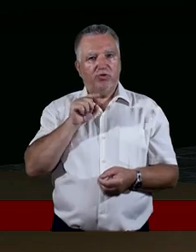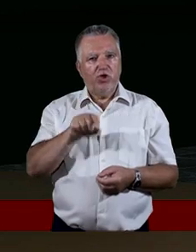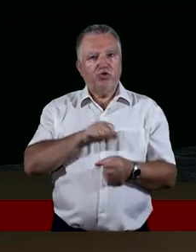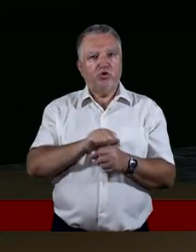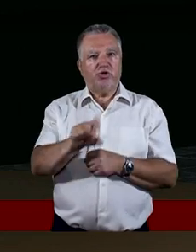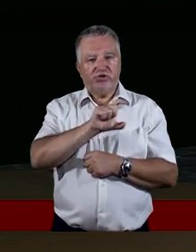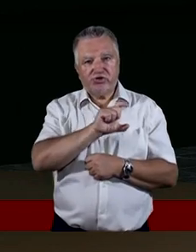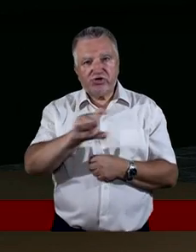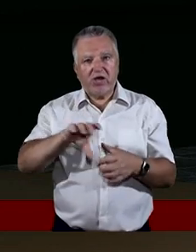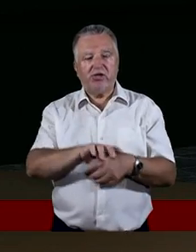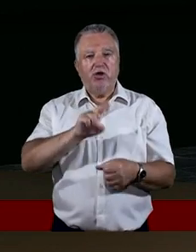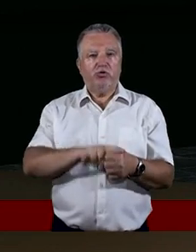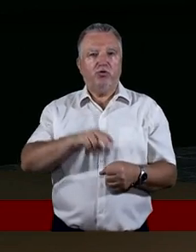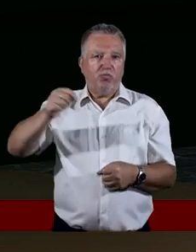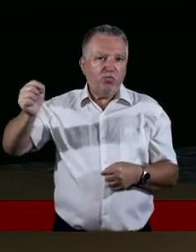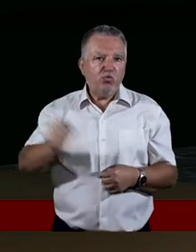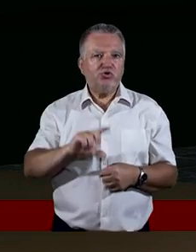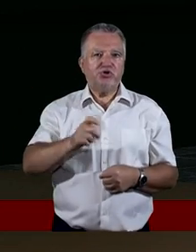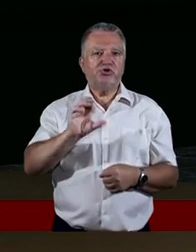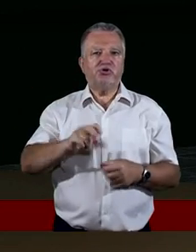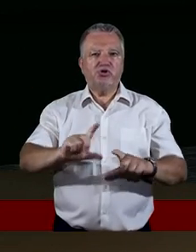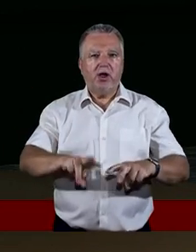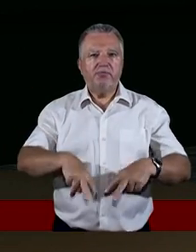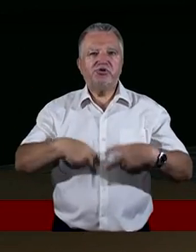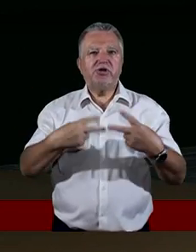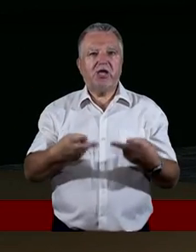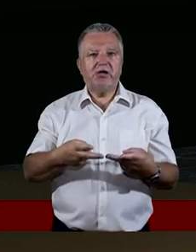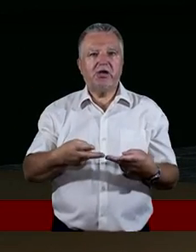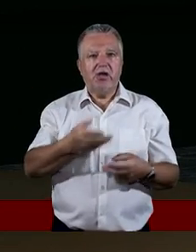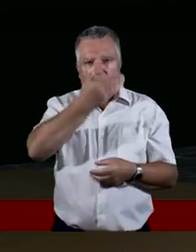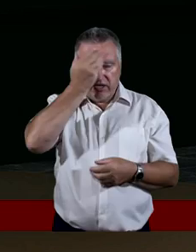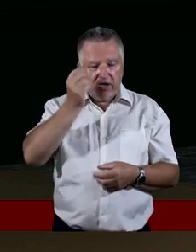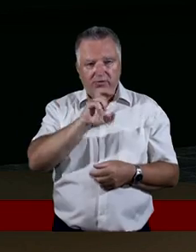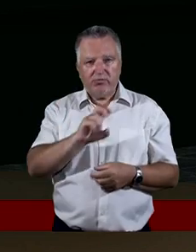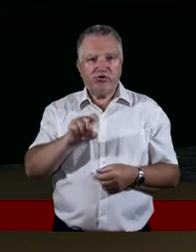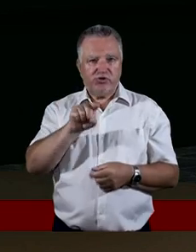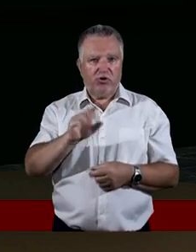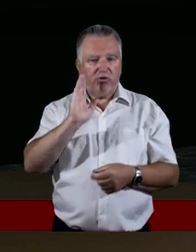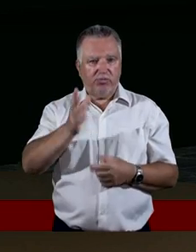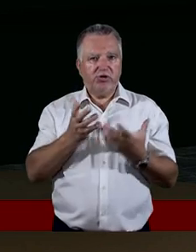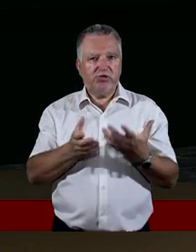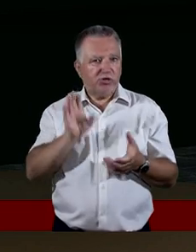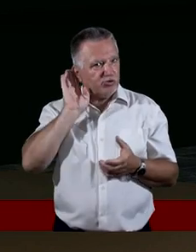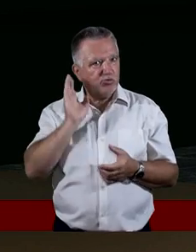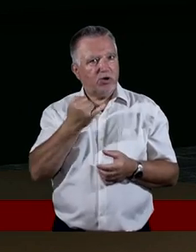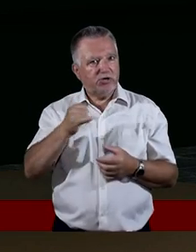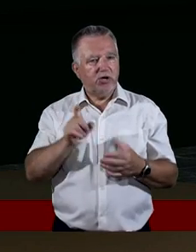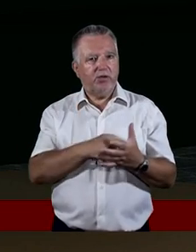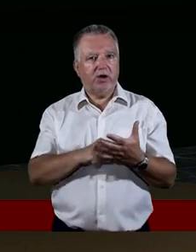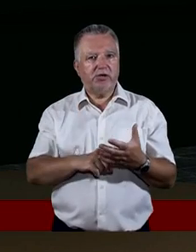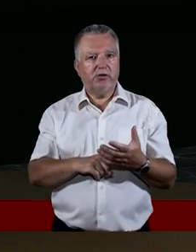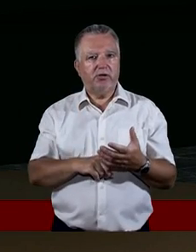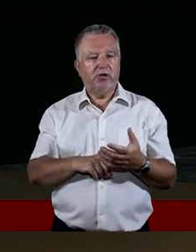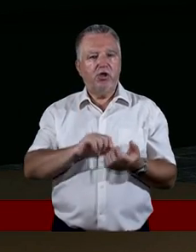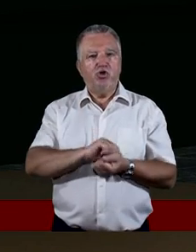czas, w którym musisz coś przekazać, bo nie wiem, czy kiedyś jeszcze będę mieć okazję z tym człowiekiem się spotkać. I